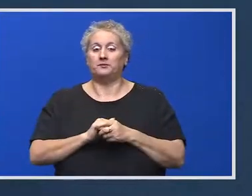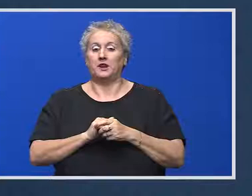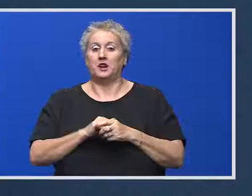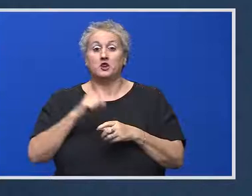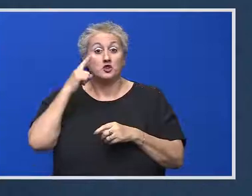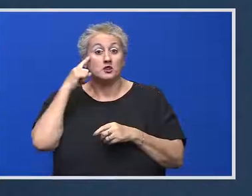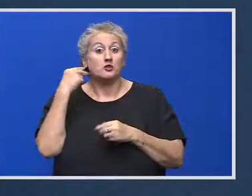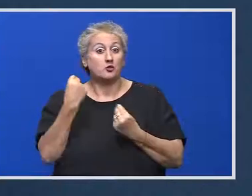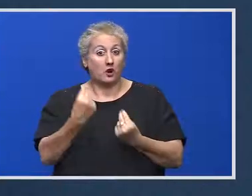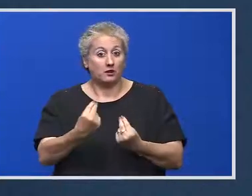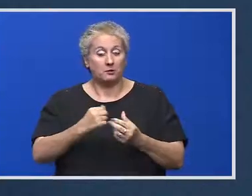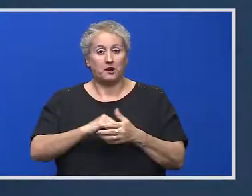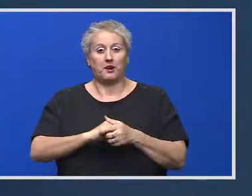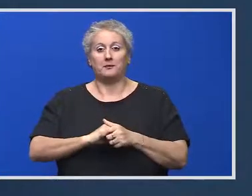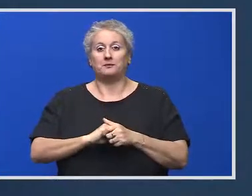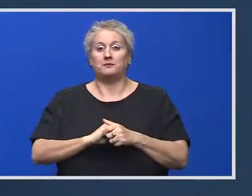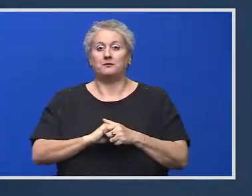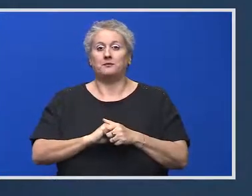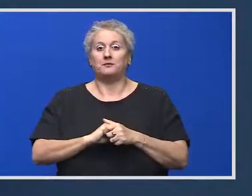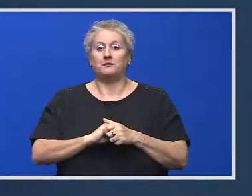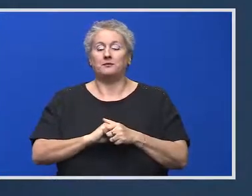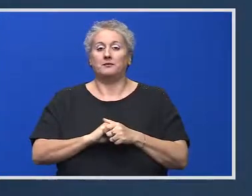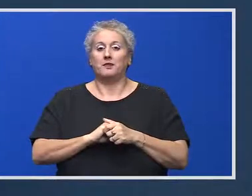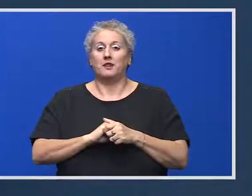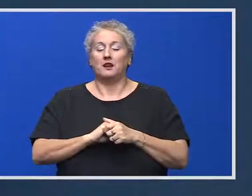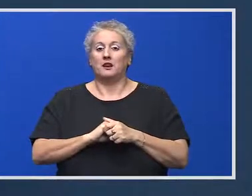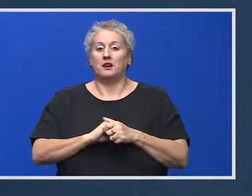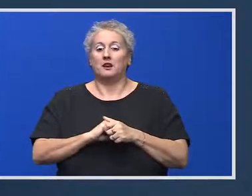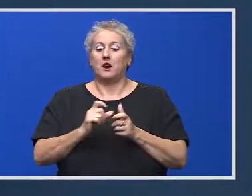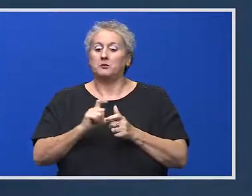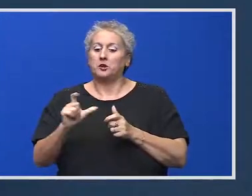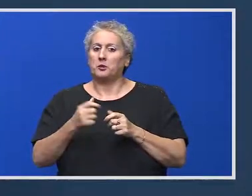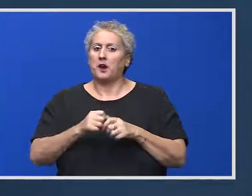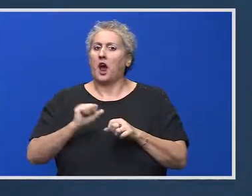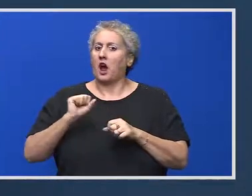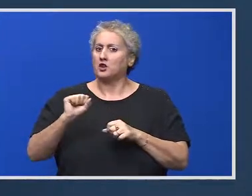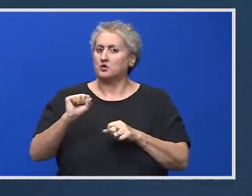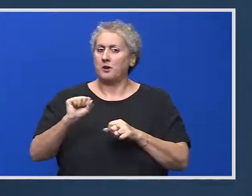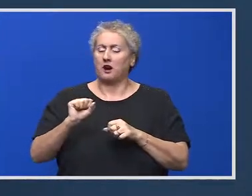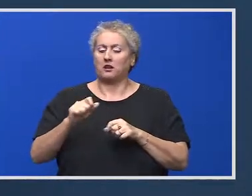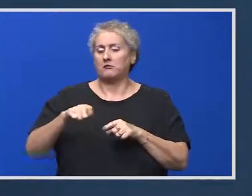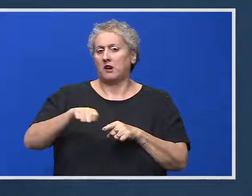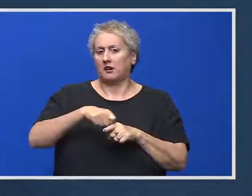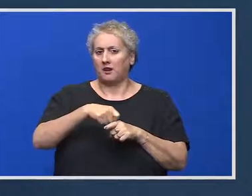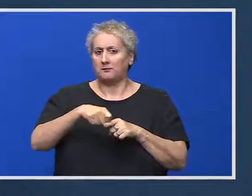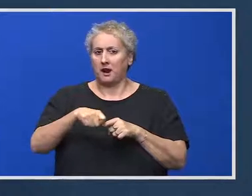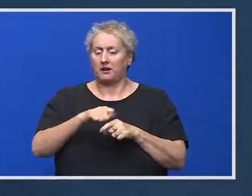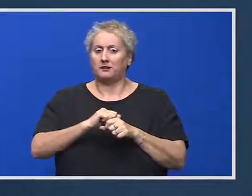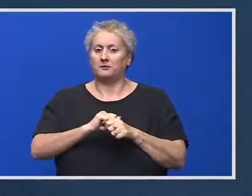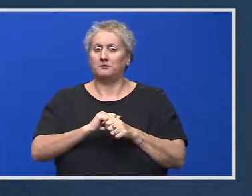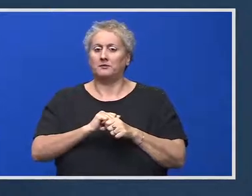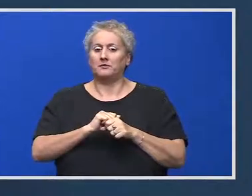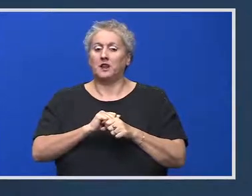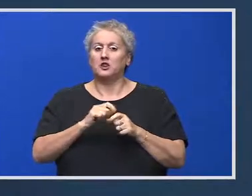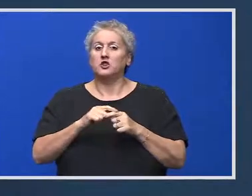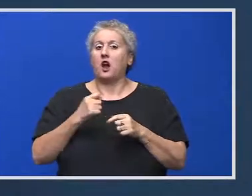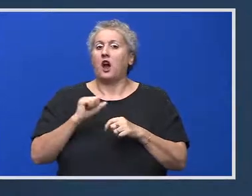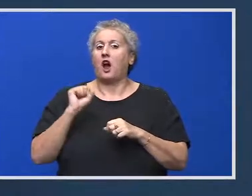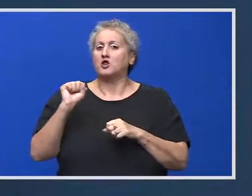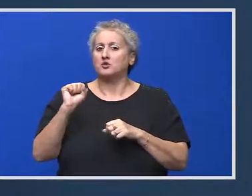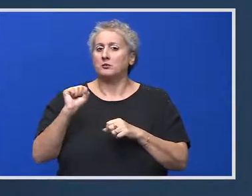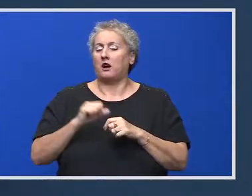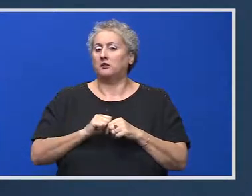nu m-am dat la o parte când e vorba de a-mi asuma reforme și de aceea astăzi, în știința de guvern, am asumat și